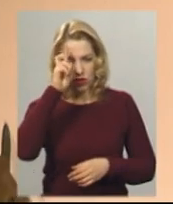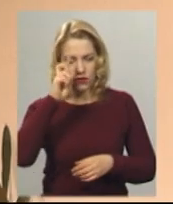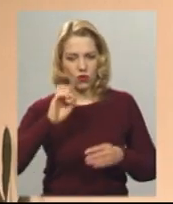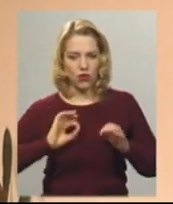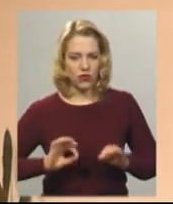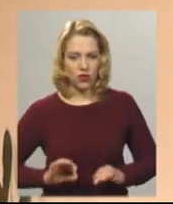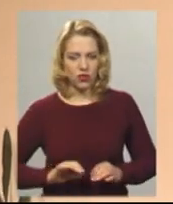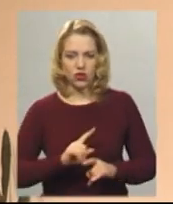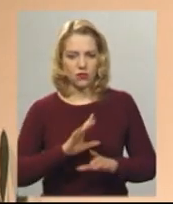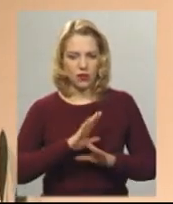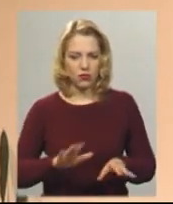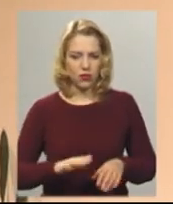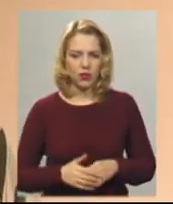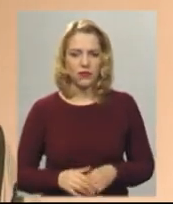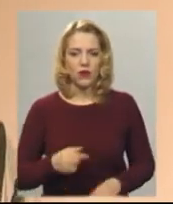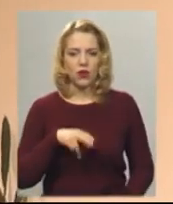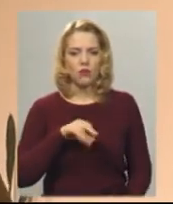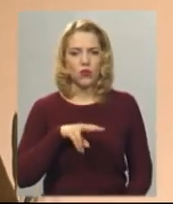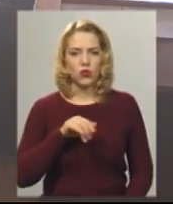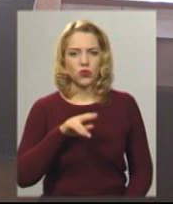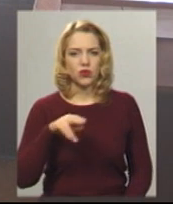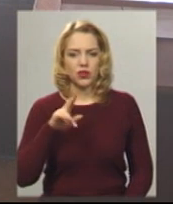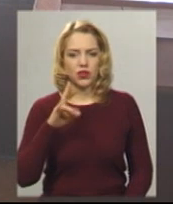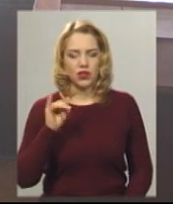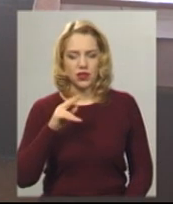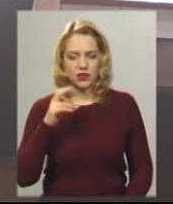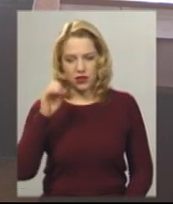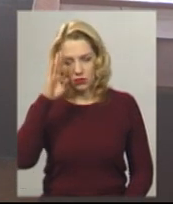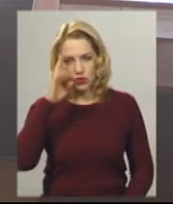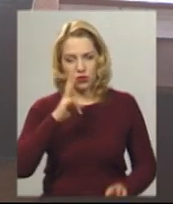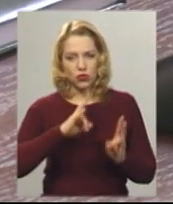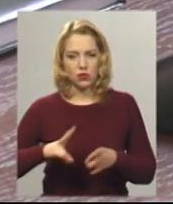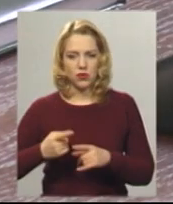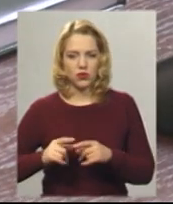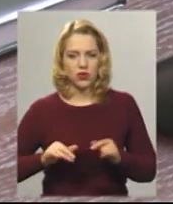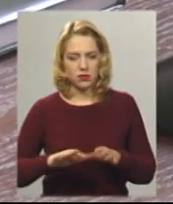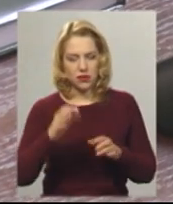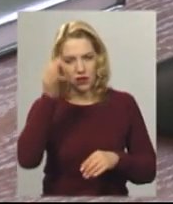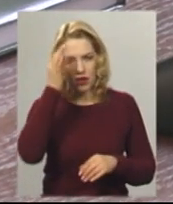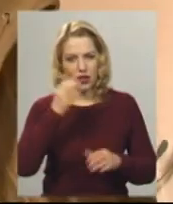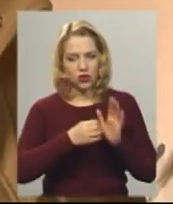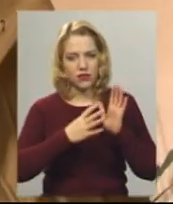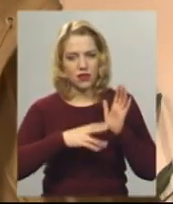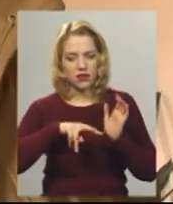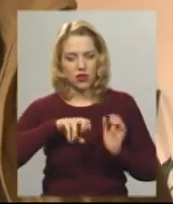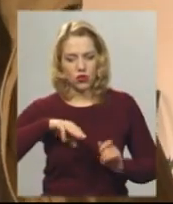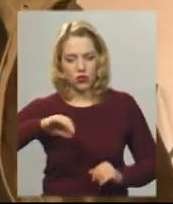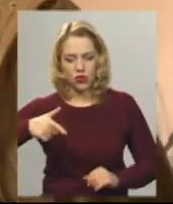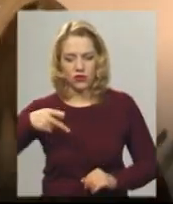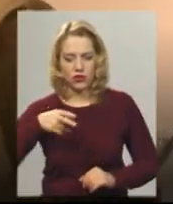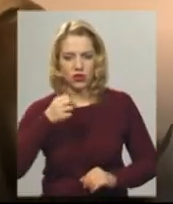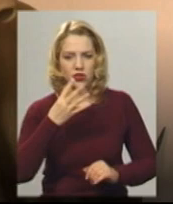Олександр Полудніцин, який проходить у справі, як потерпілий, згадує про події 19 лютого 2014 року. «Був